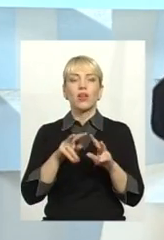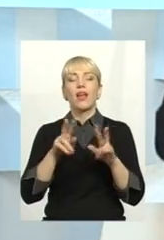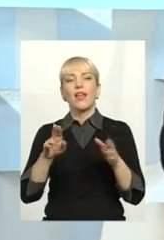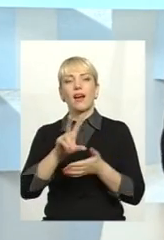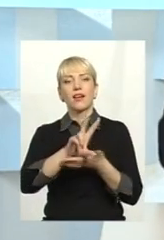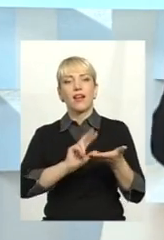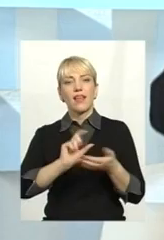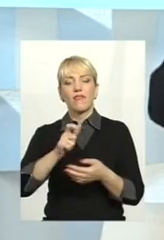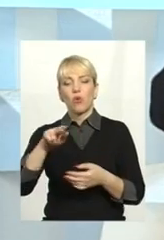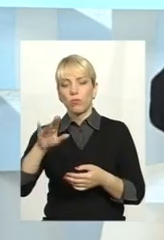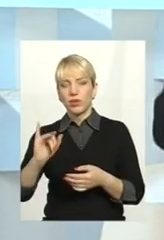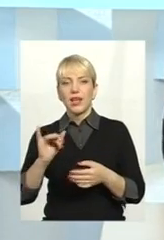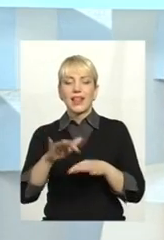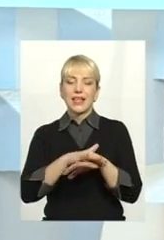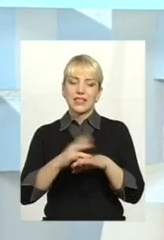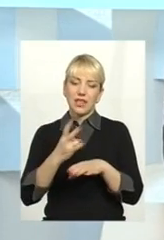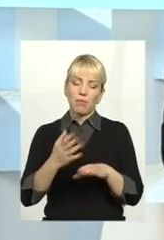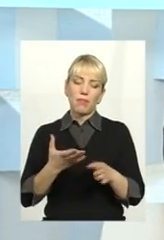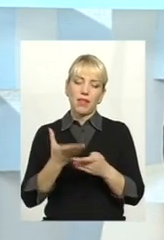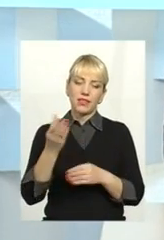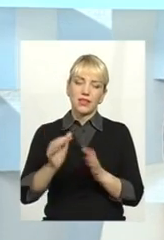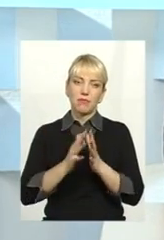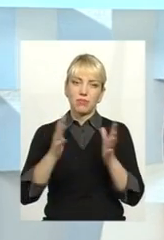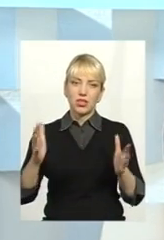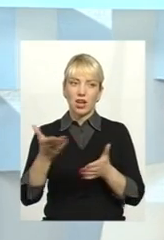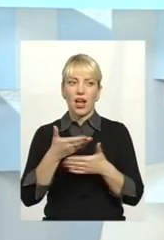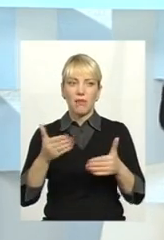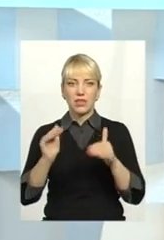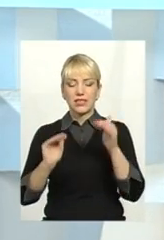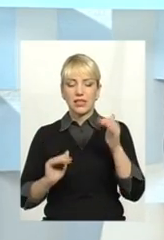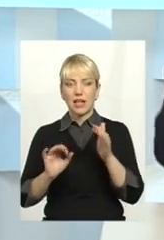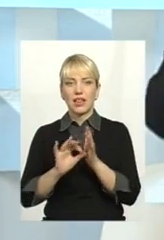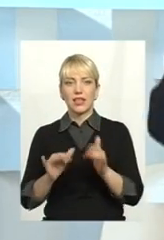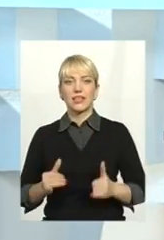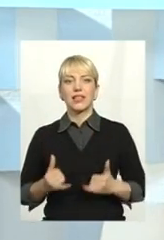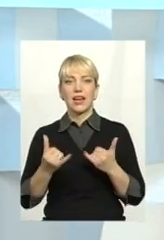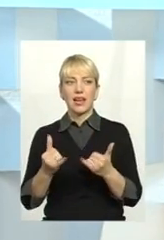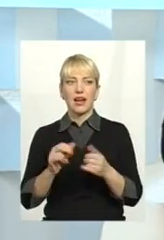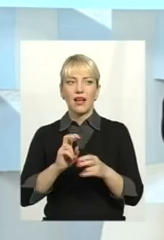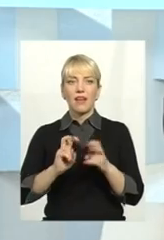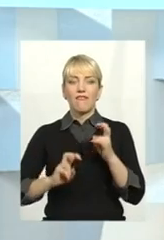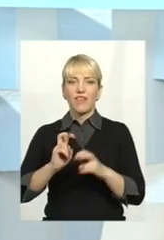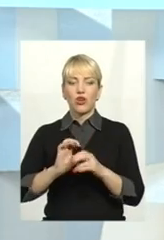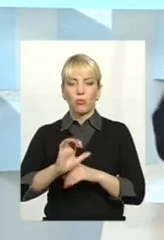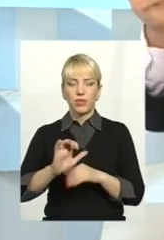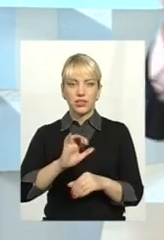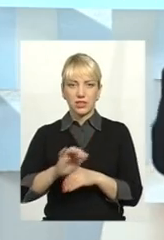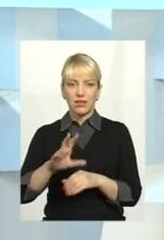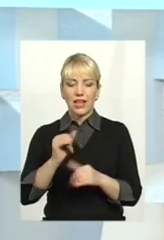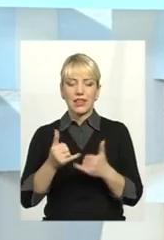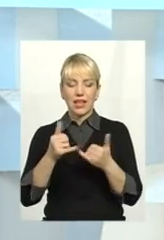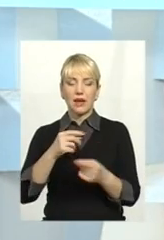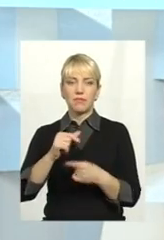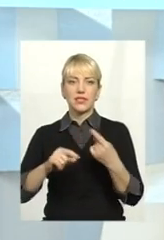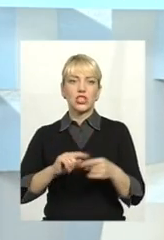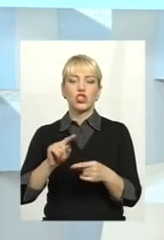населення має платити більше, а ми знизимо ціни на електроенергію для виробництва, для бізнесу, щоб вони